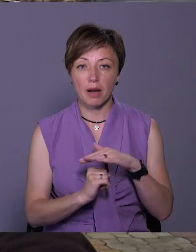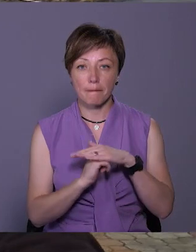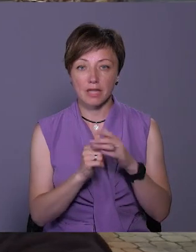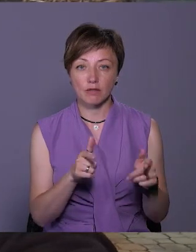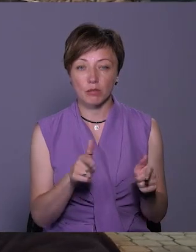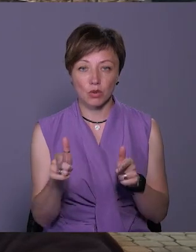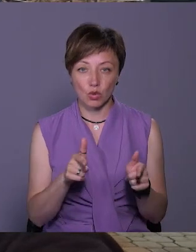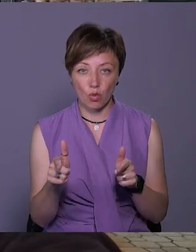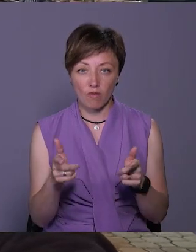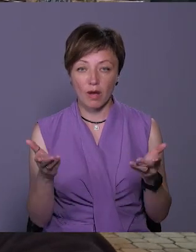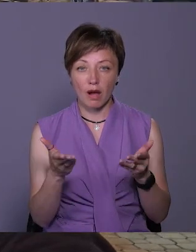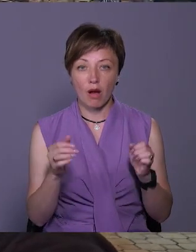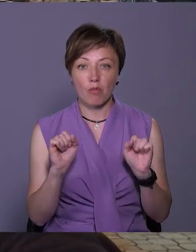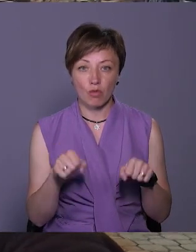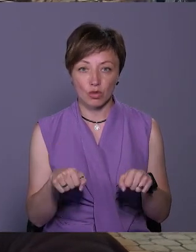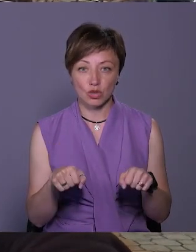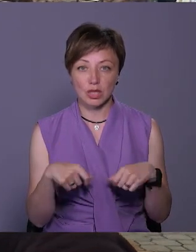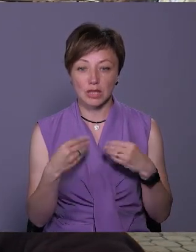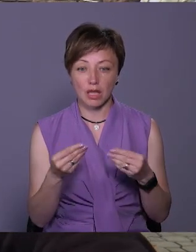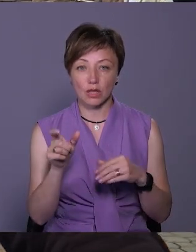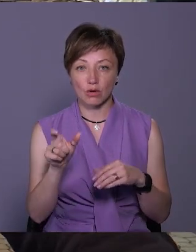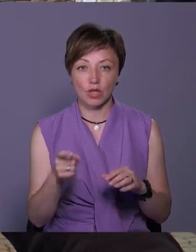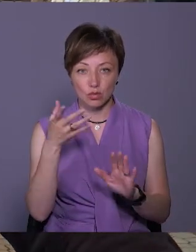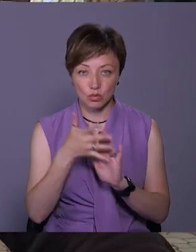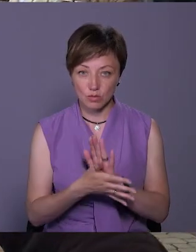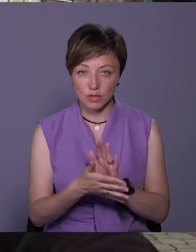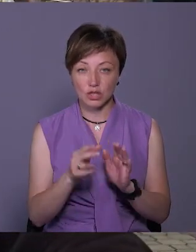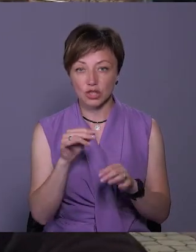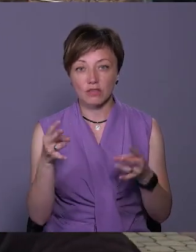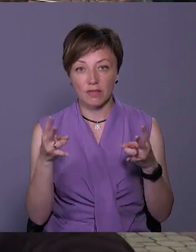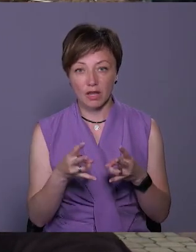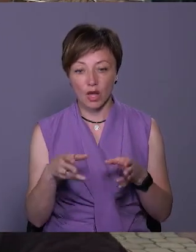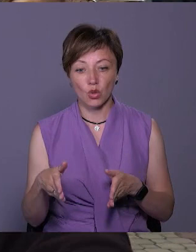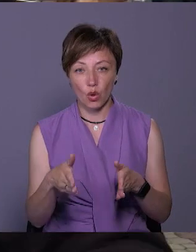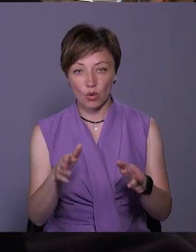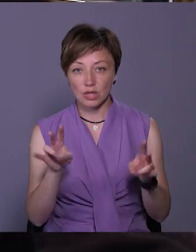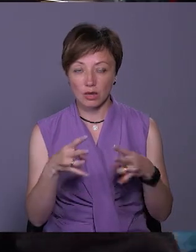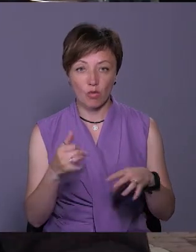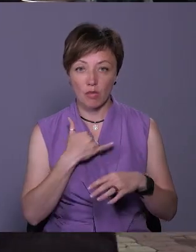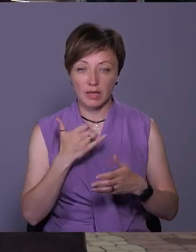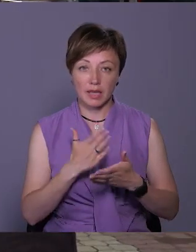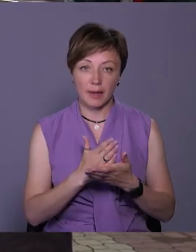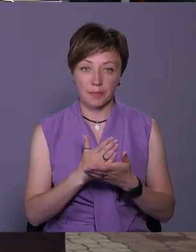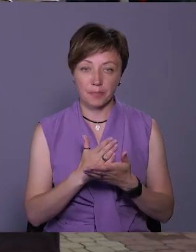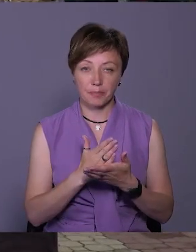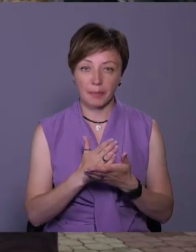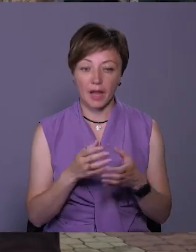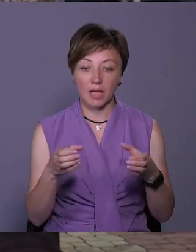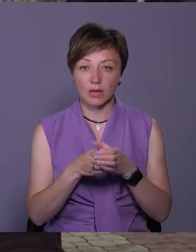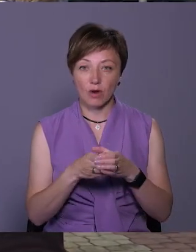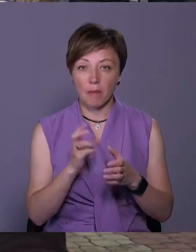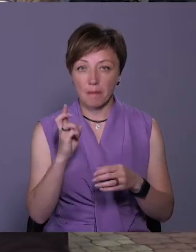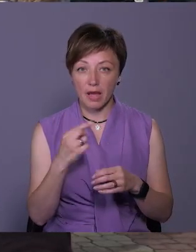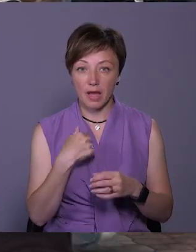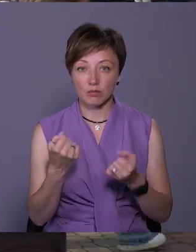підготовка, яка може дати людині поняти, чи стоїть виїжджати на дорогу, чи ні. У мене, наприклад, є категорія Б,